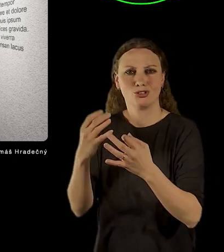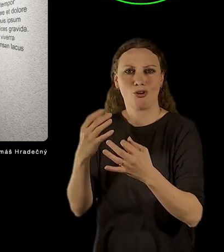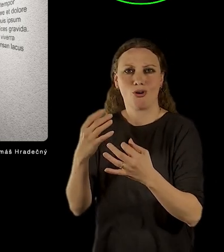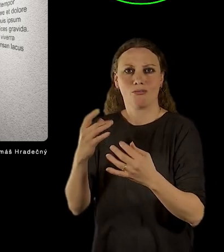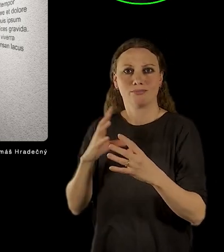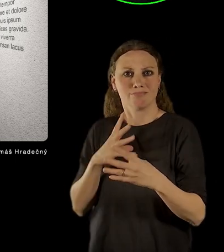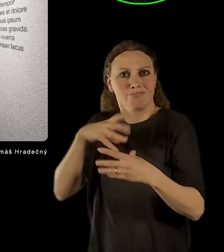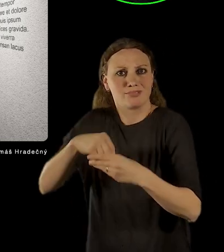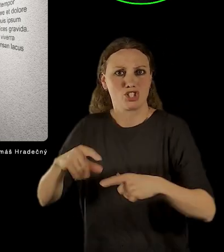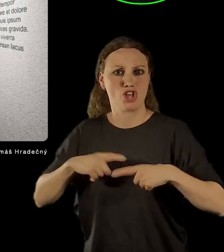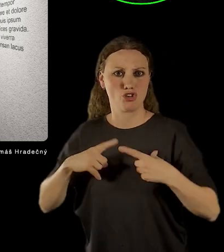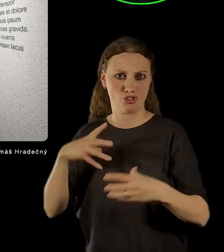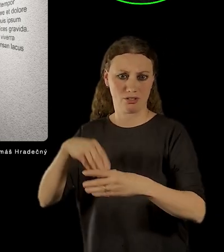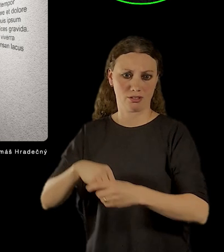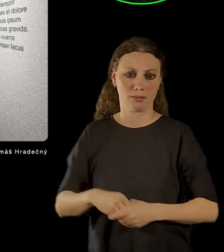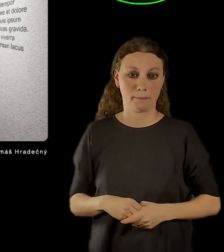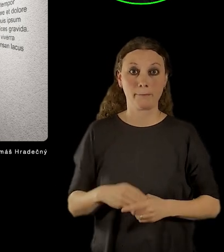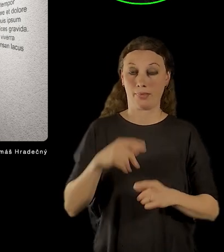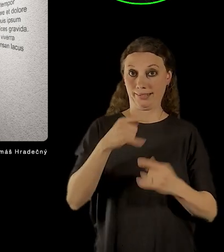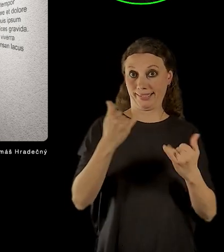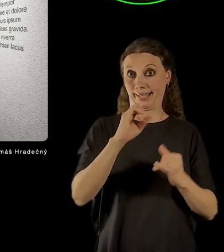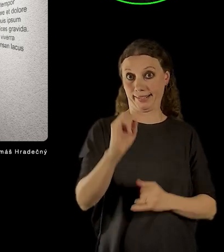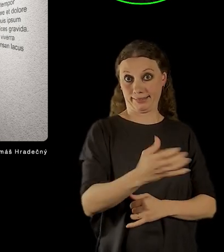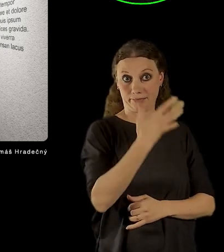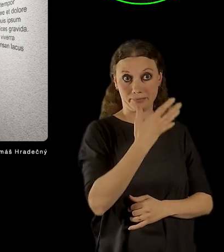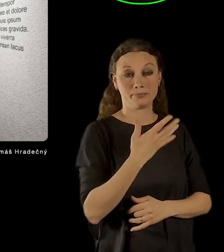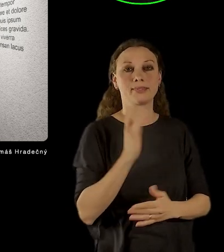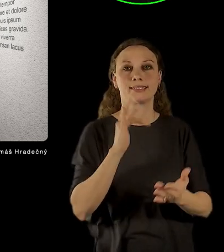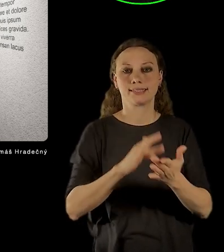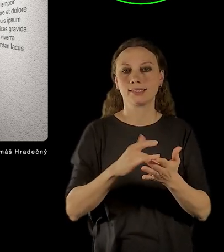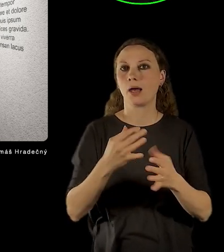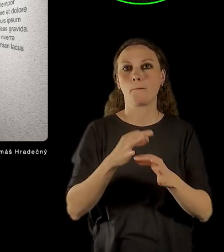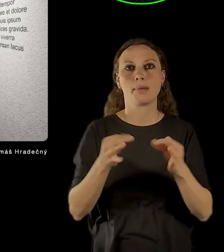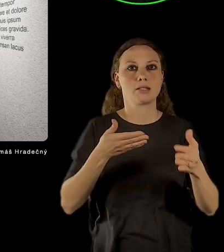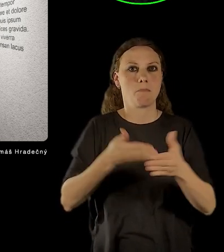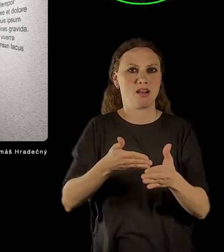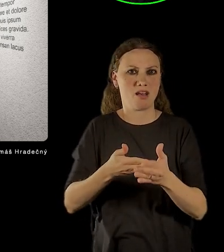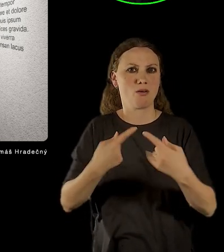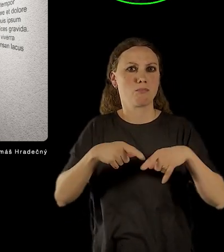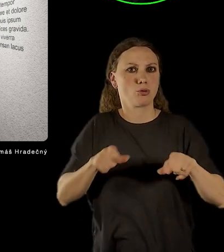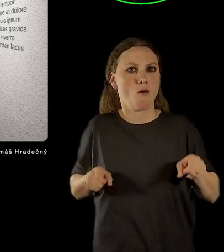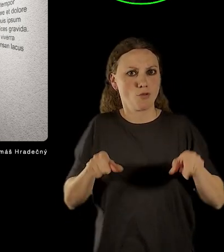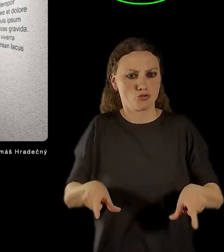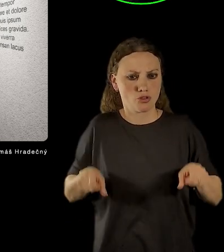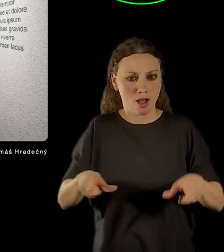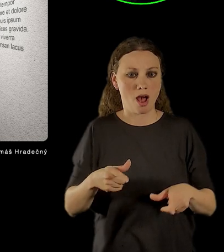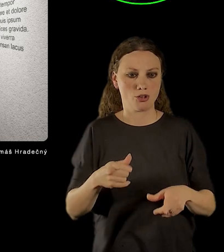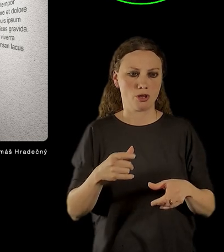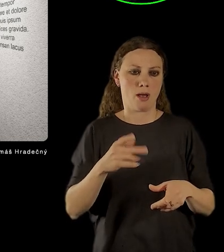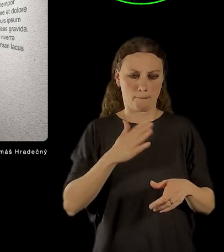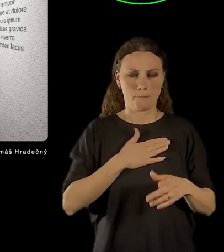bezbariérovost zajištěná výtahem, který umistňujeme právě